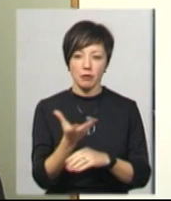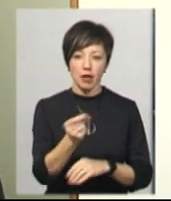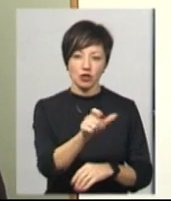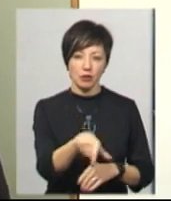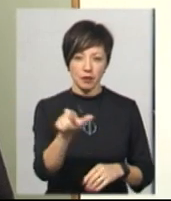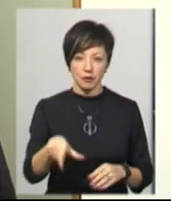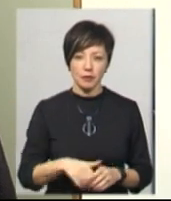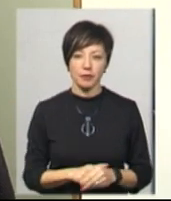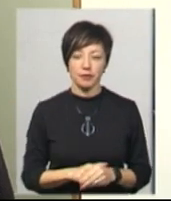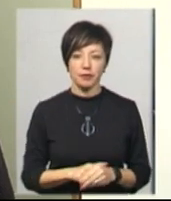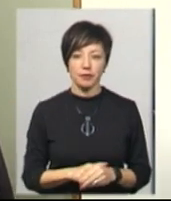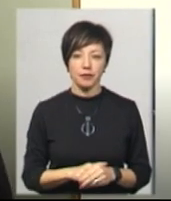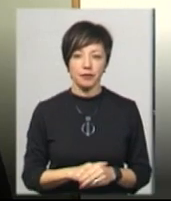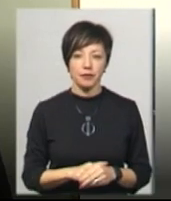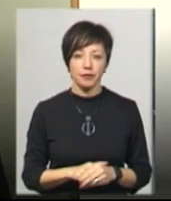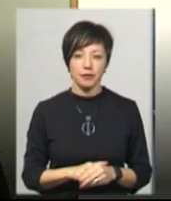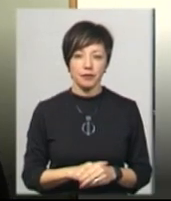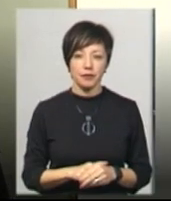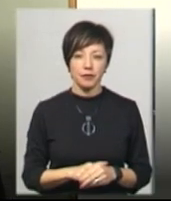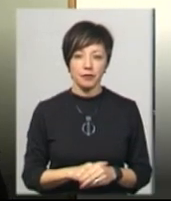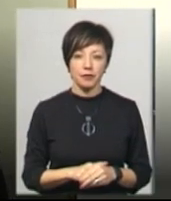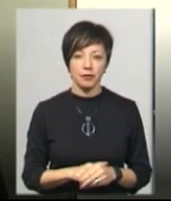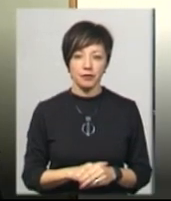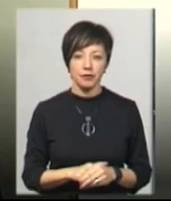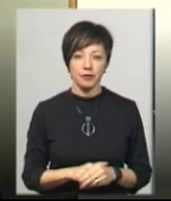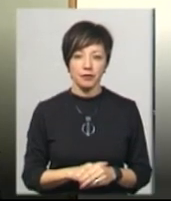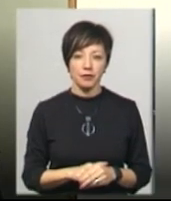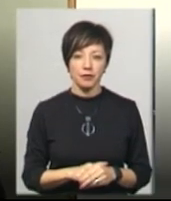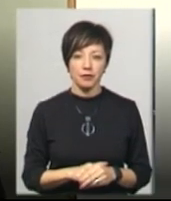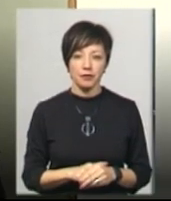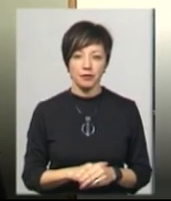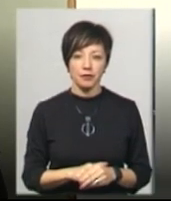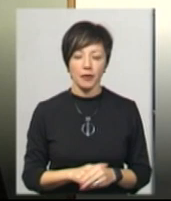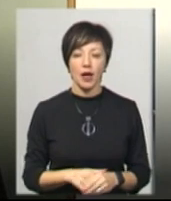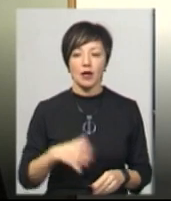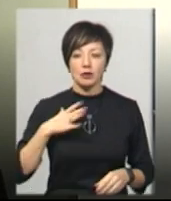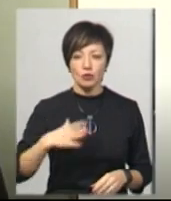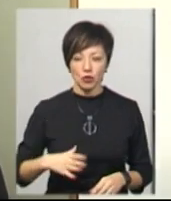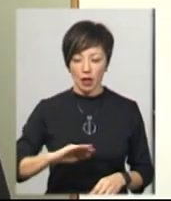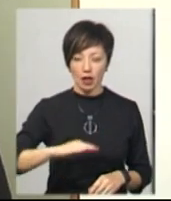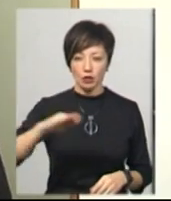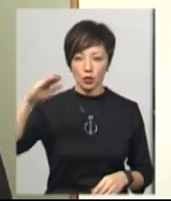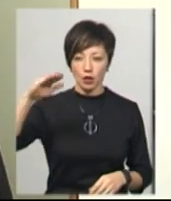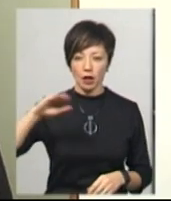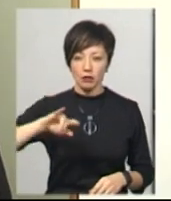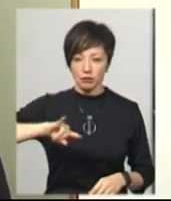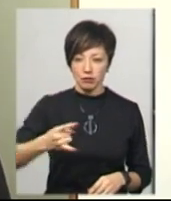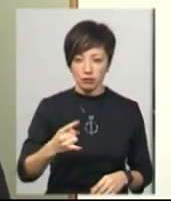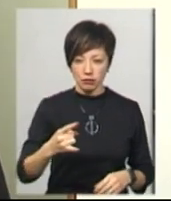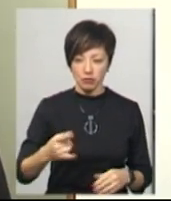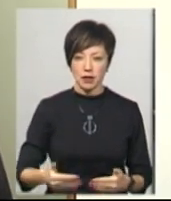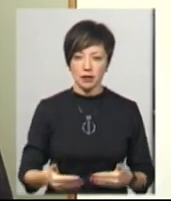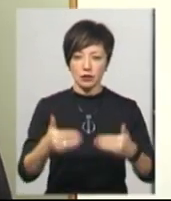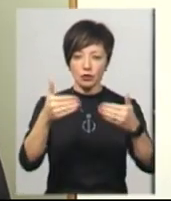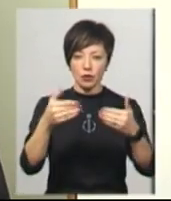мешканцями. Змусені були на сходах розбити нішу, з'ясувалося протікання каналізаційної